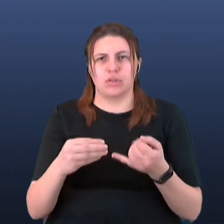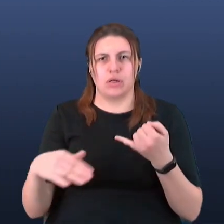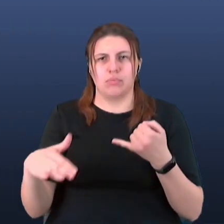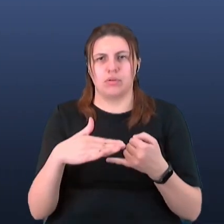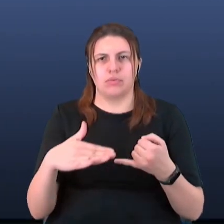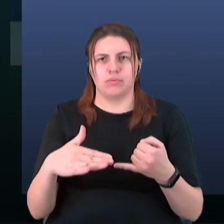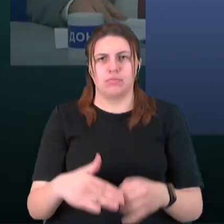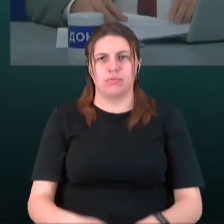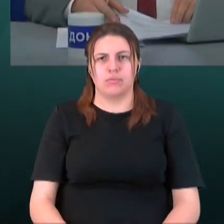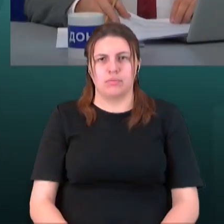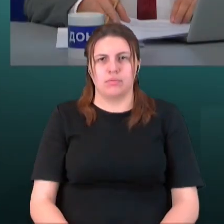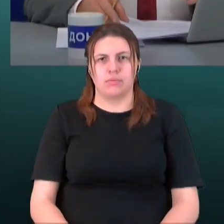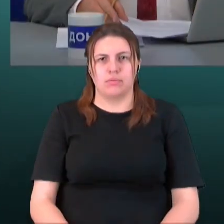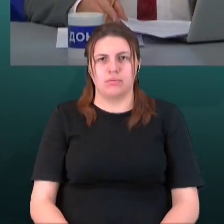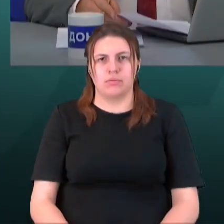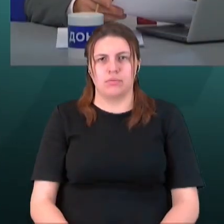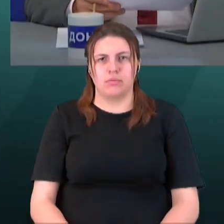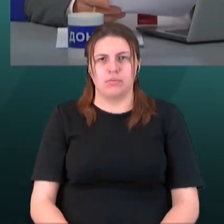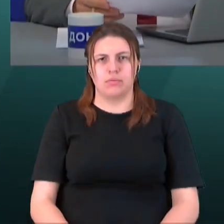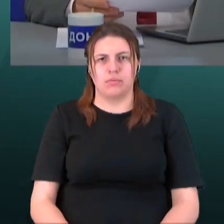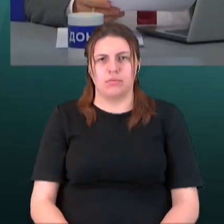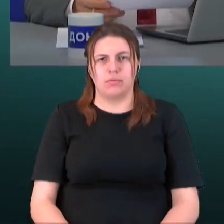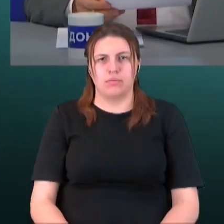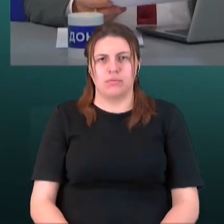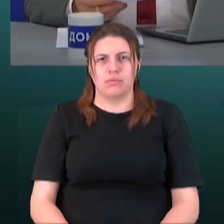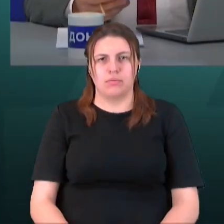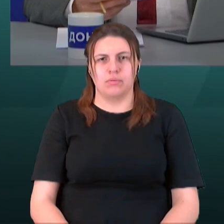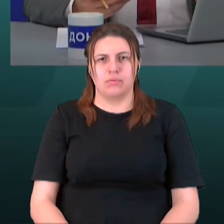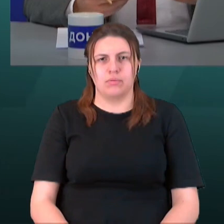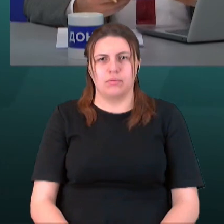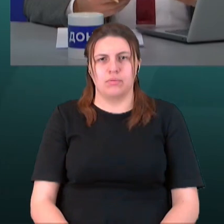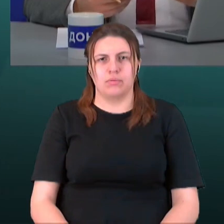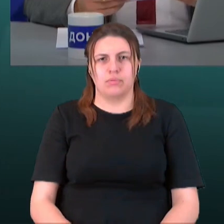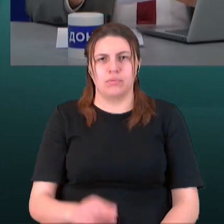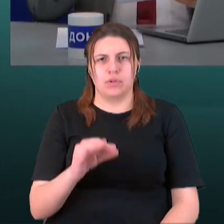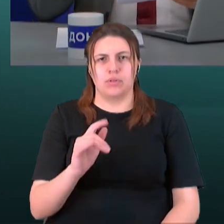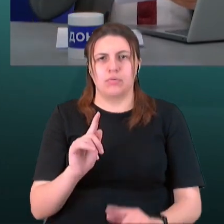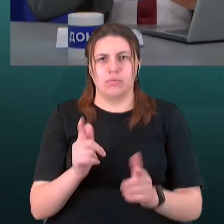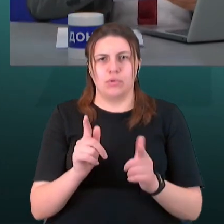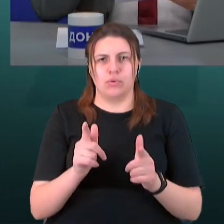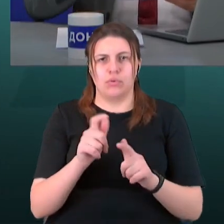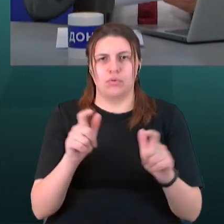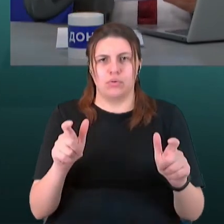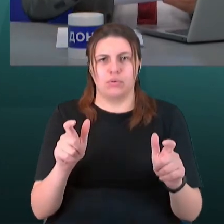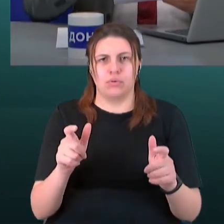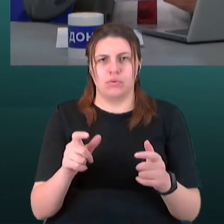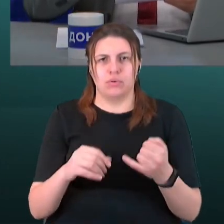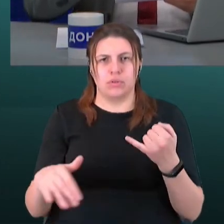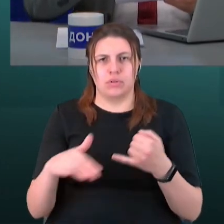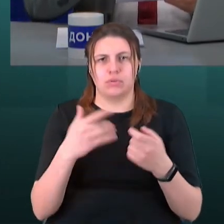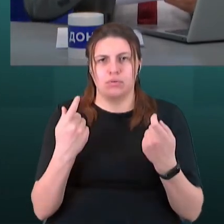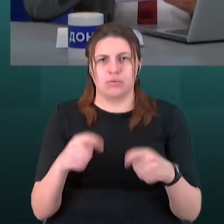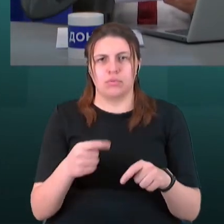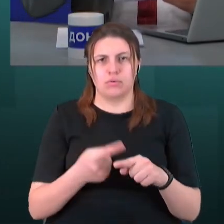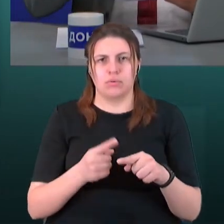Через які... Так, дивіться, чи погодяться люди продати свої землі, на яких, можливо,